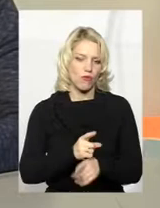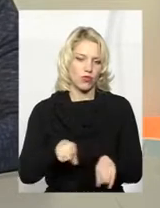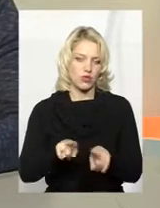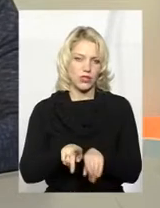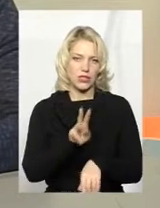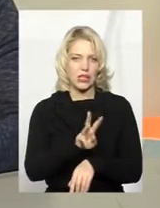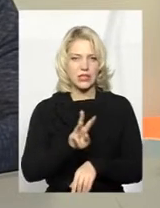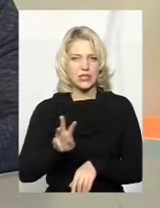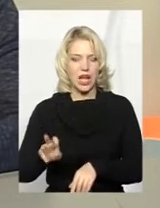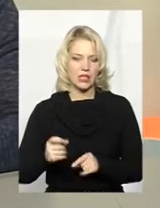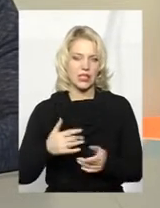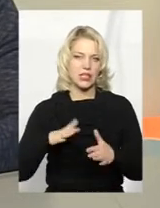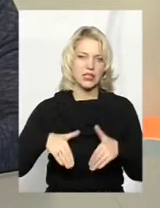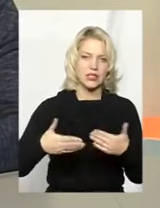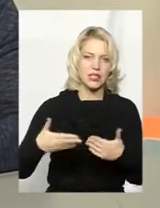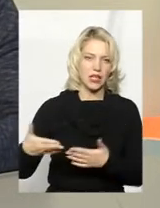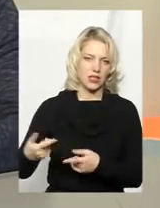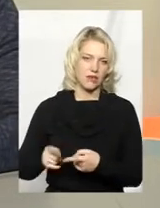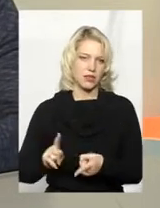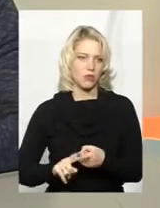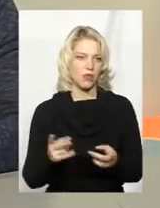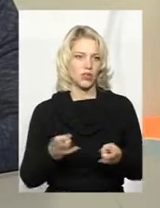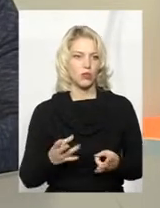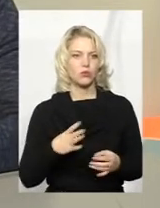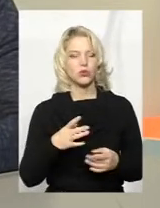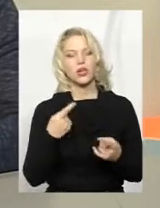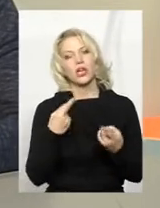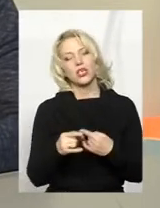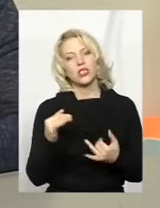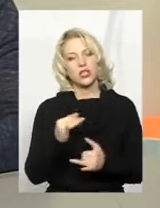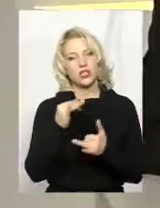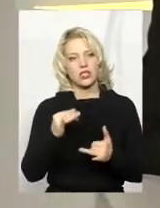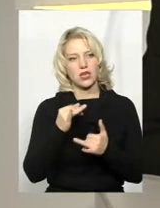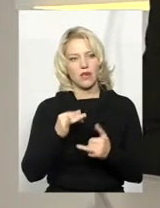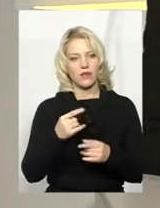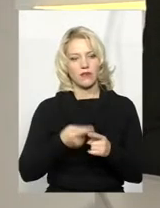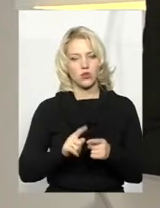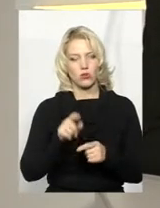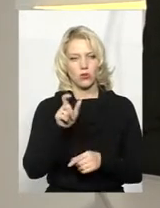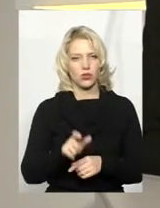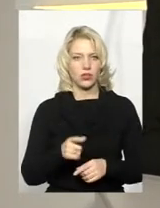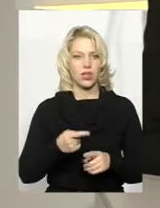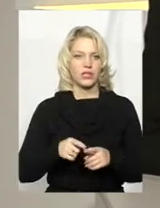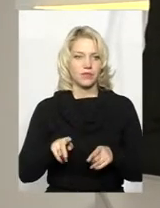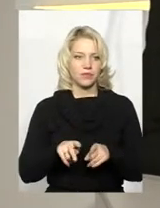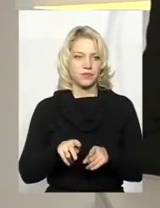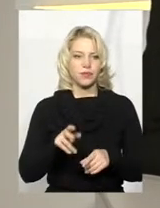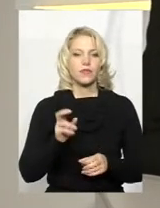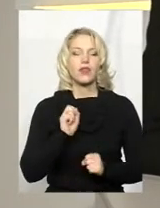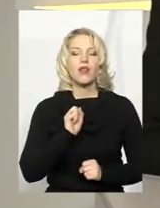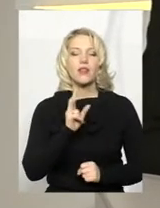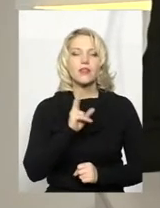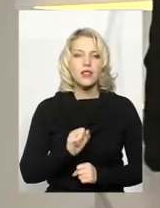ініціативи. Це повинна бути інша зацікавлена в тому людину. То це в нас буде міська рада. А на кого